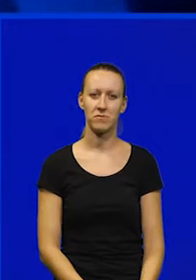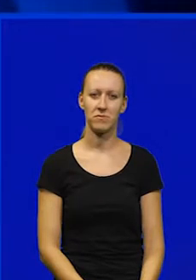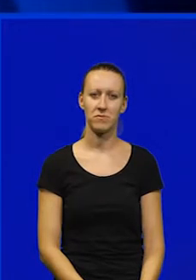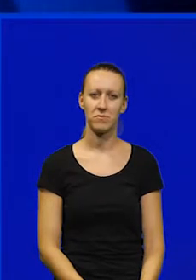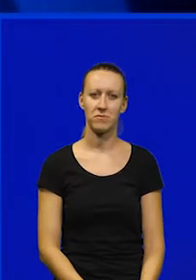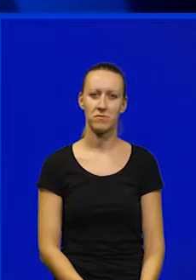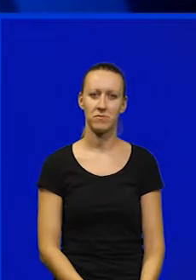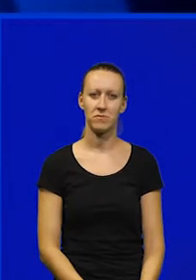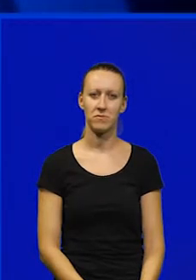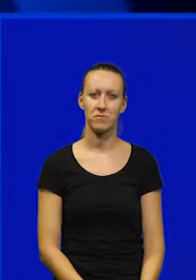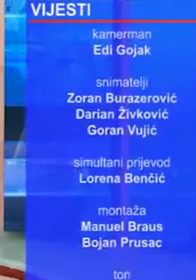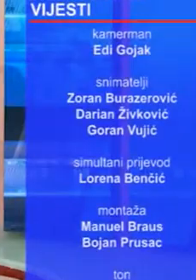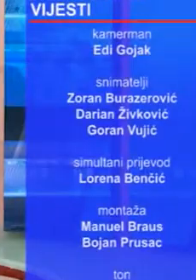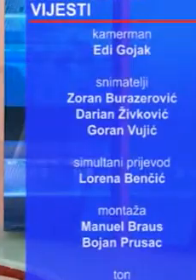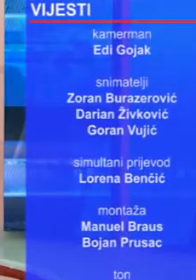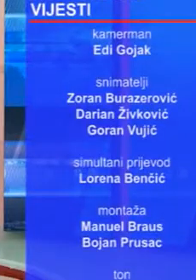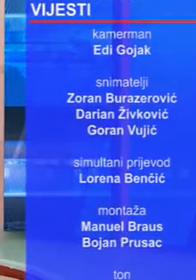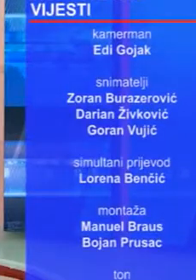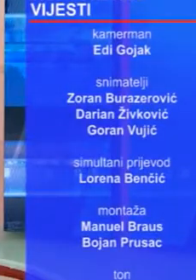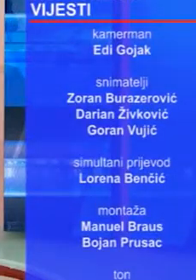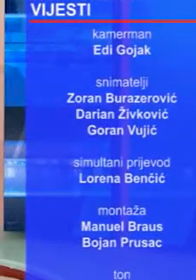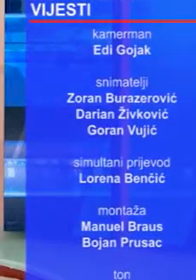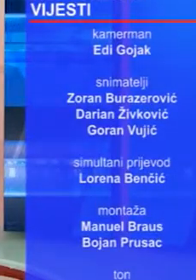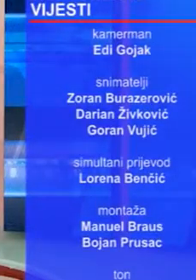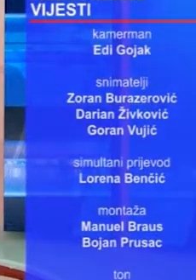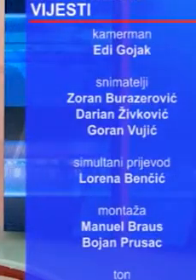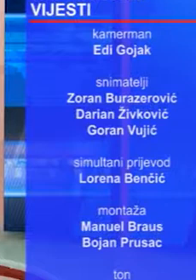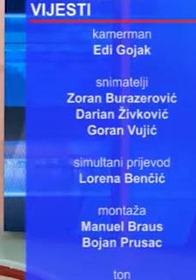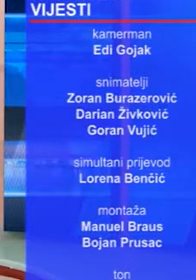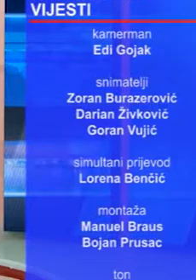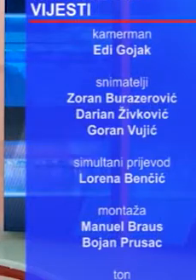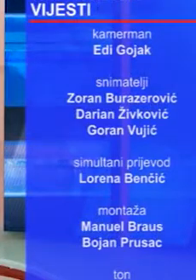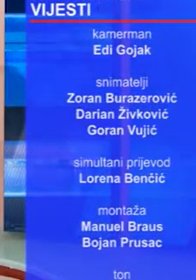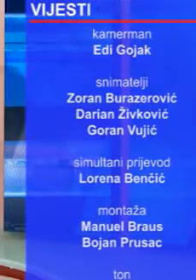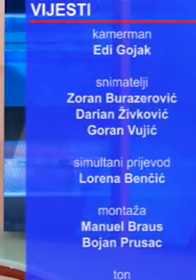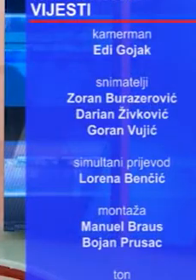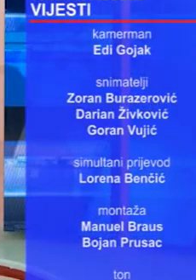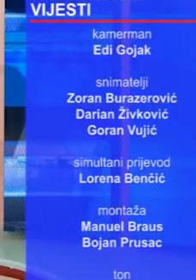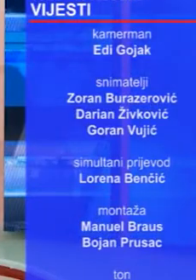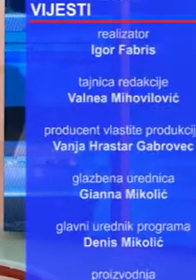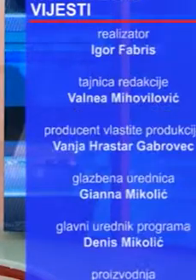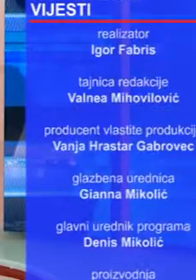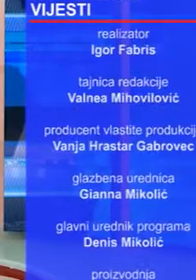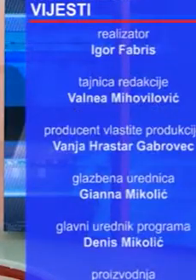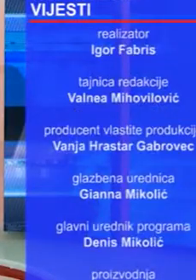Hãy cho Gõ Để lỡ video